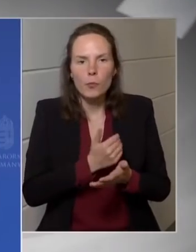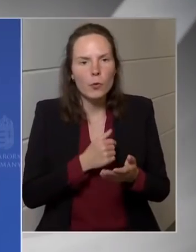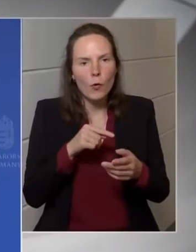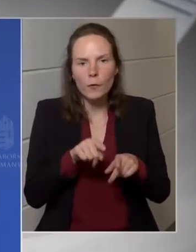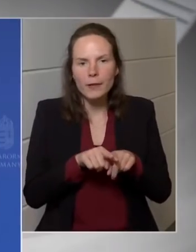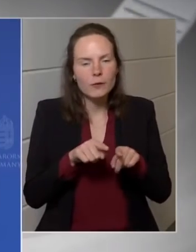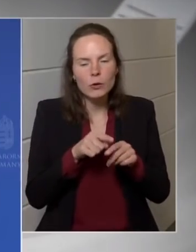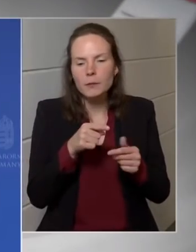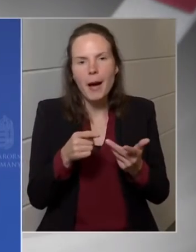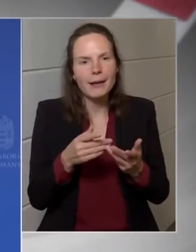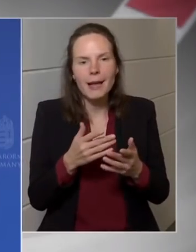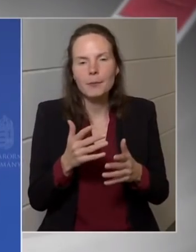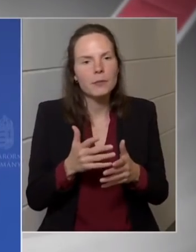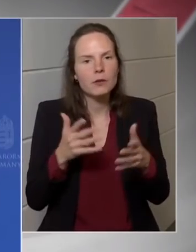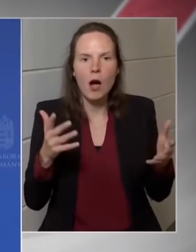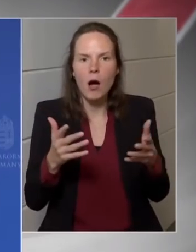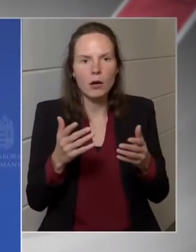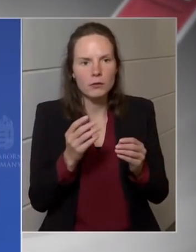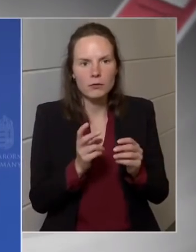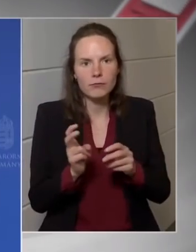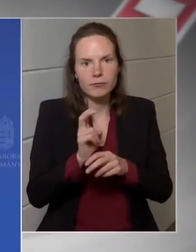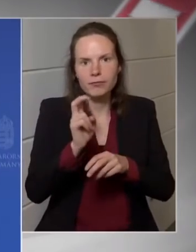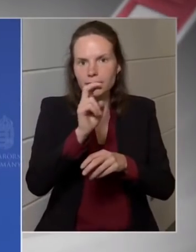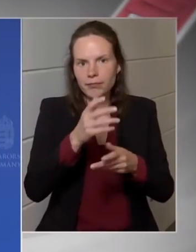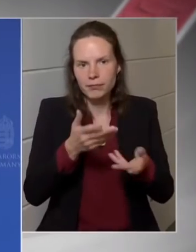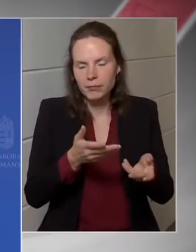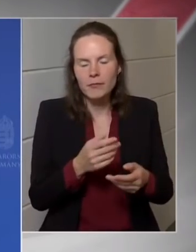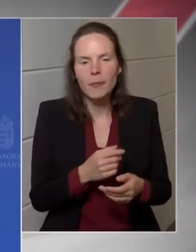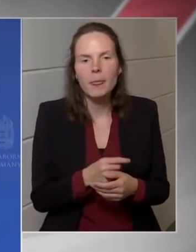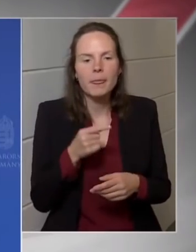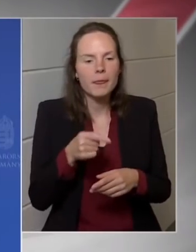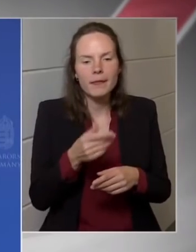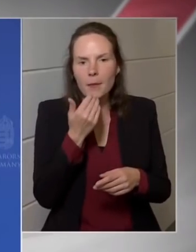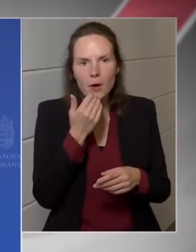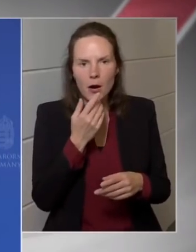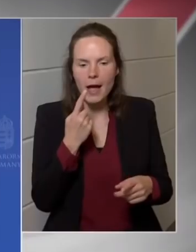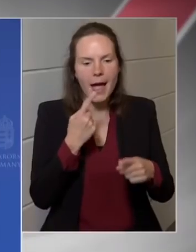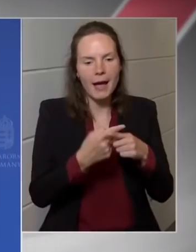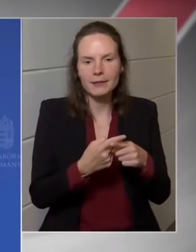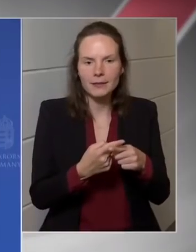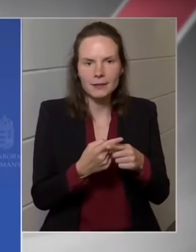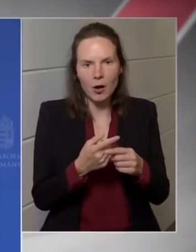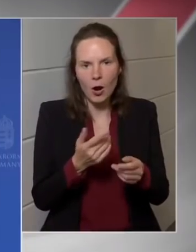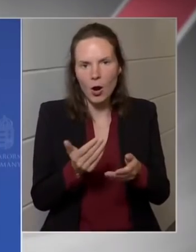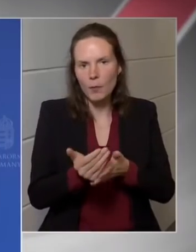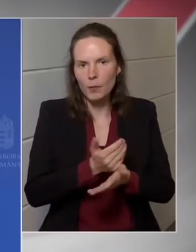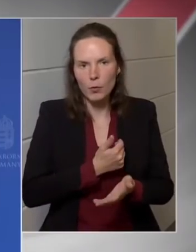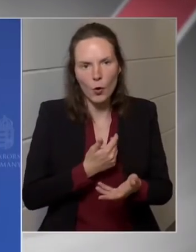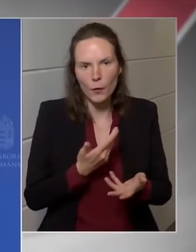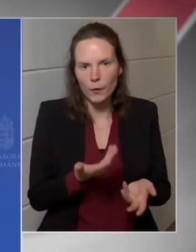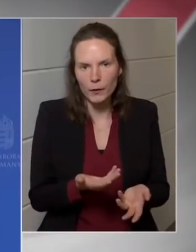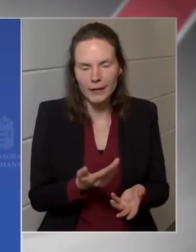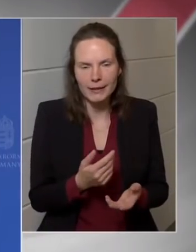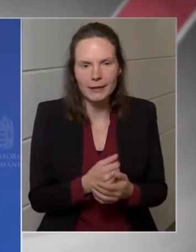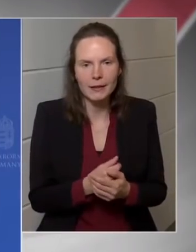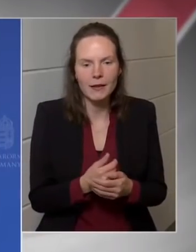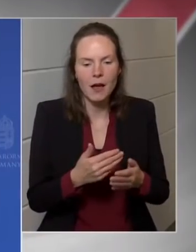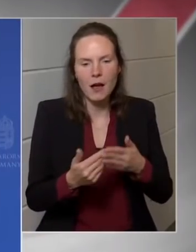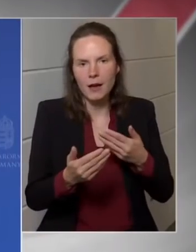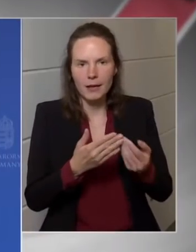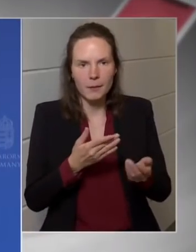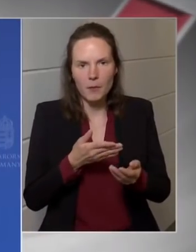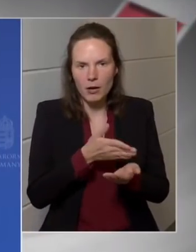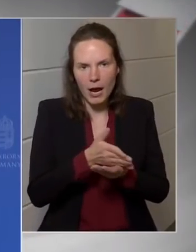olyan jelentős mértékűnek, hogy itt jelentős extra profitra tennének szelt a, hát ha így nézzük, az iparák többi